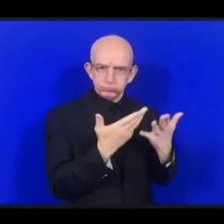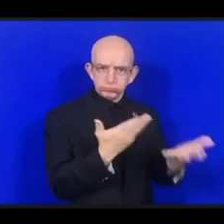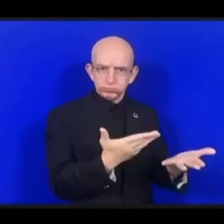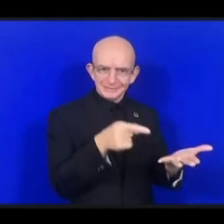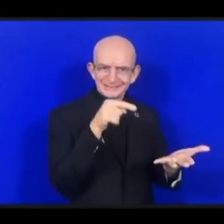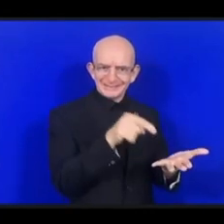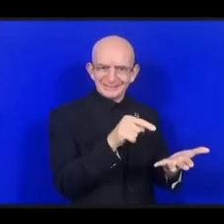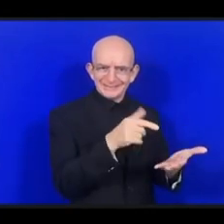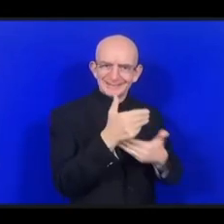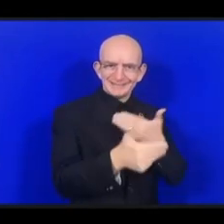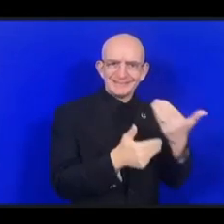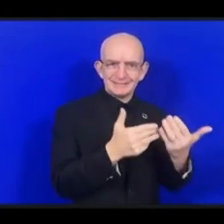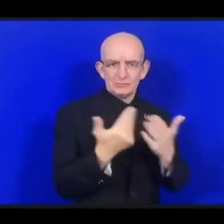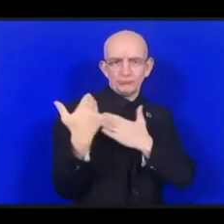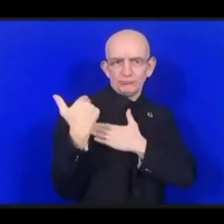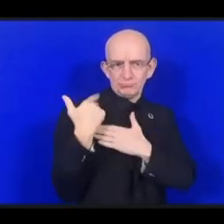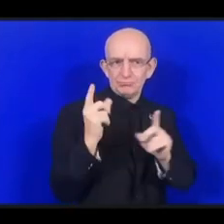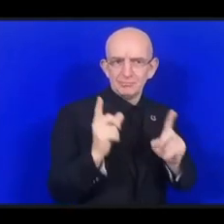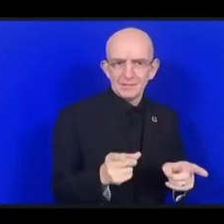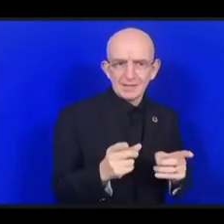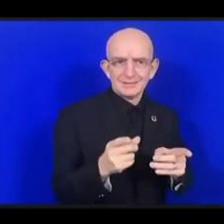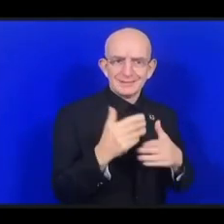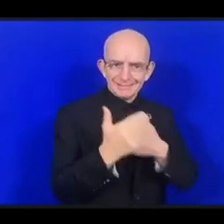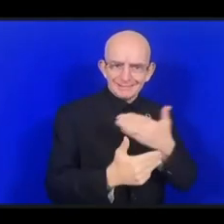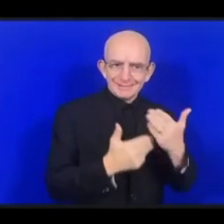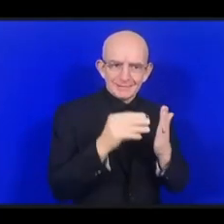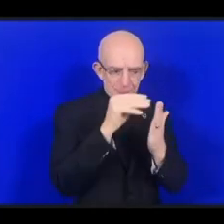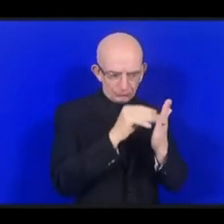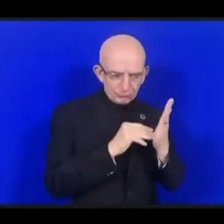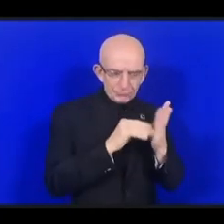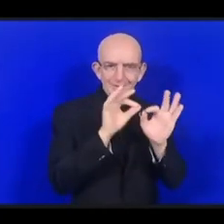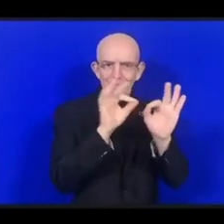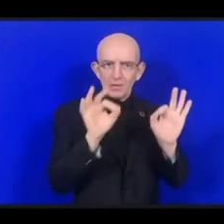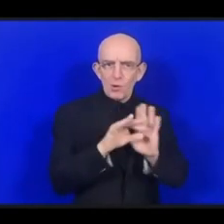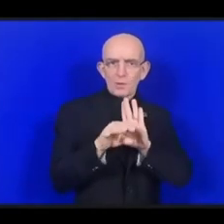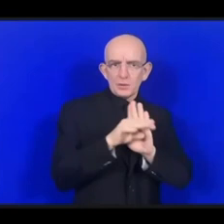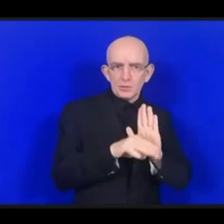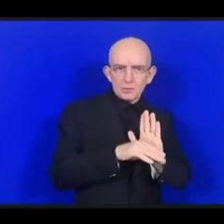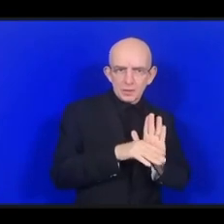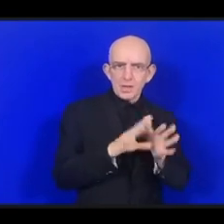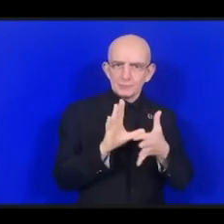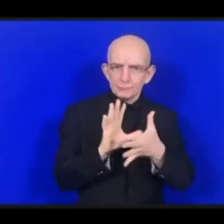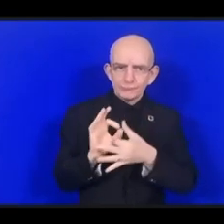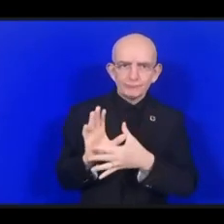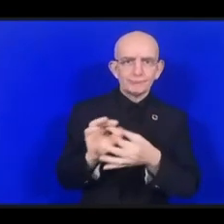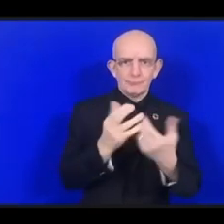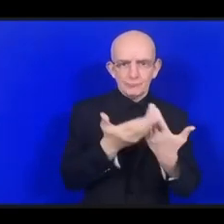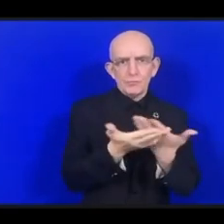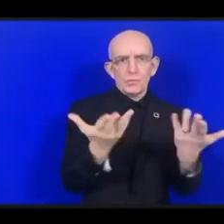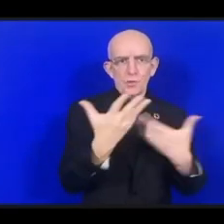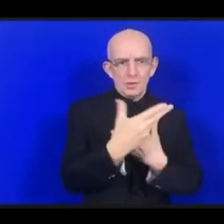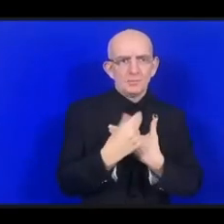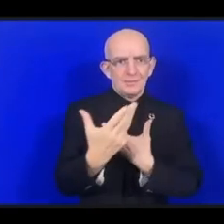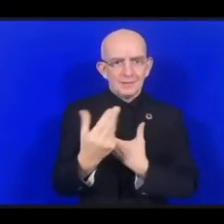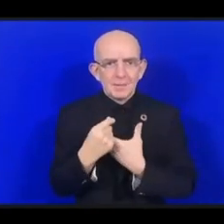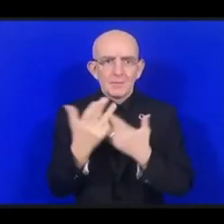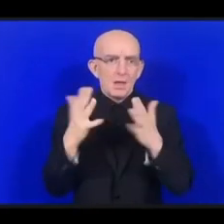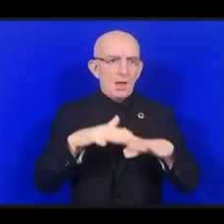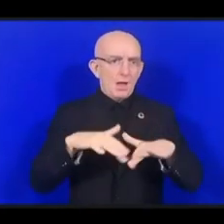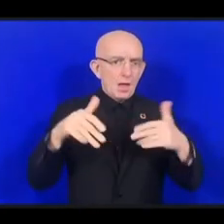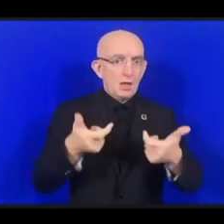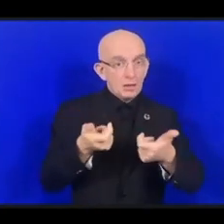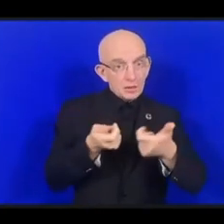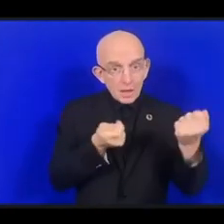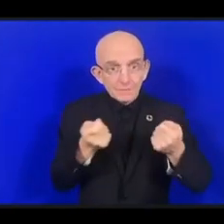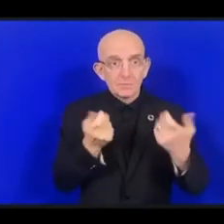разработаны в тесном сотрудничестве со всеми заинтересованными сторонами, правительством, частным сектором, гражданским обществом. Я убежден в том,